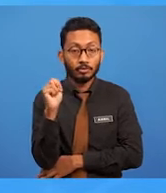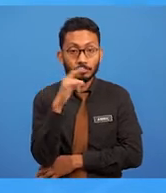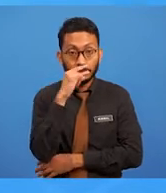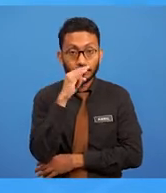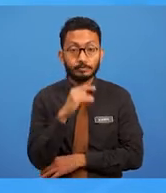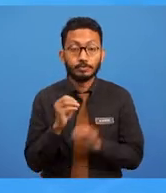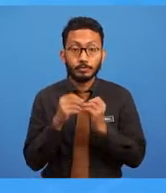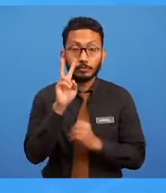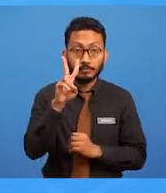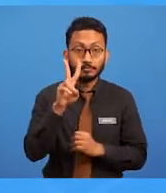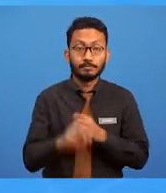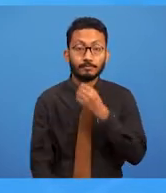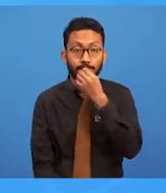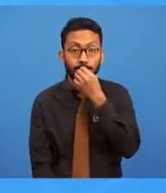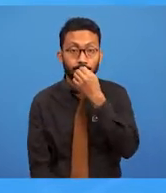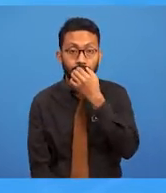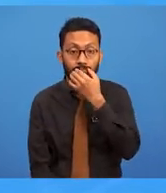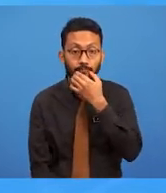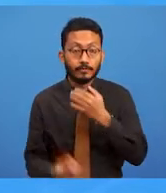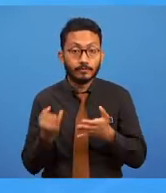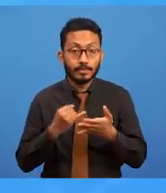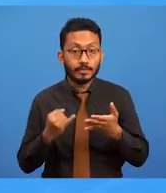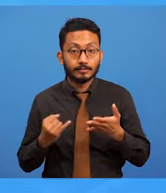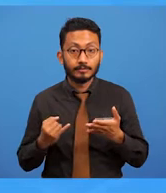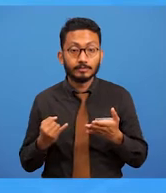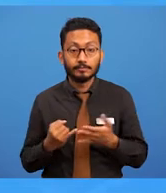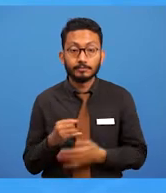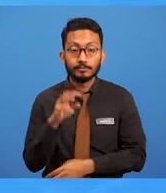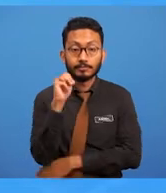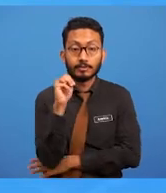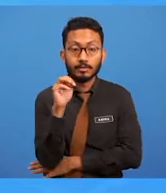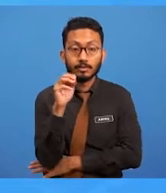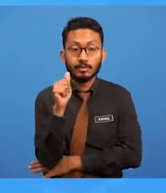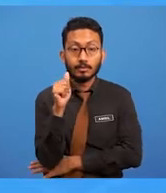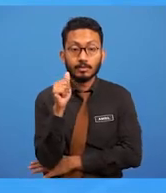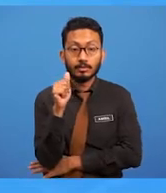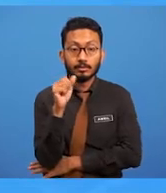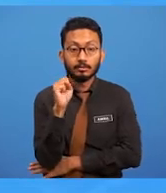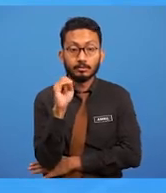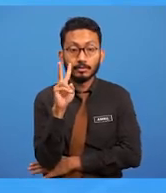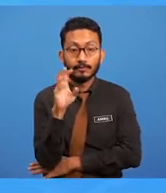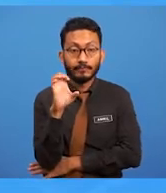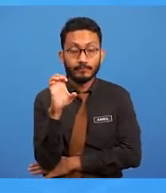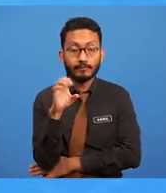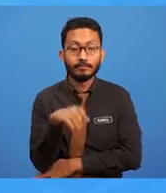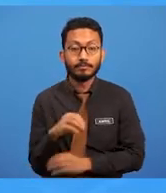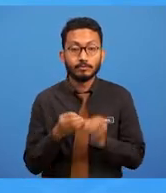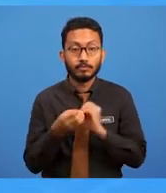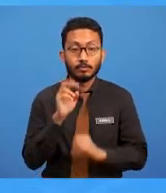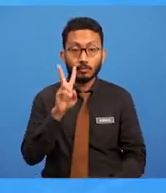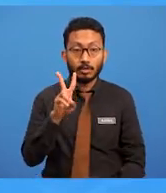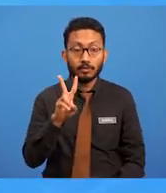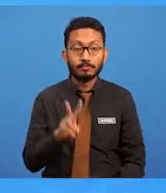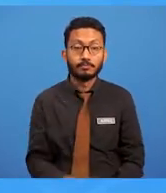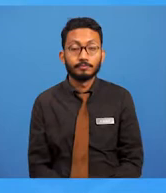Yang kedua, konsep lukisan naif. Dan apakah konsep lukisan